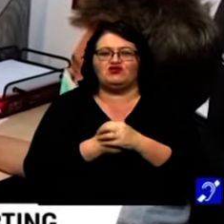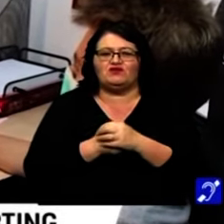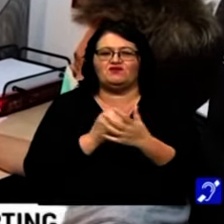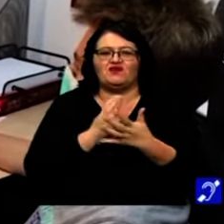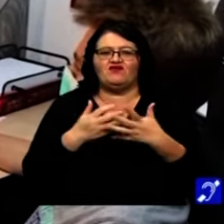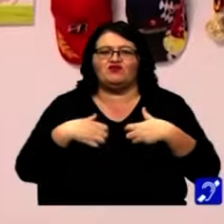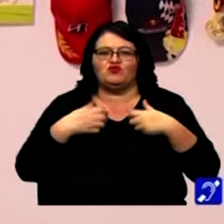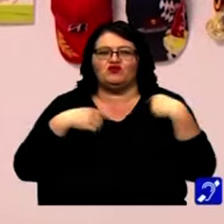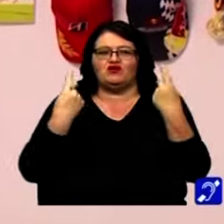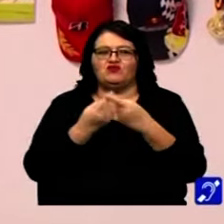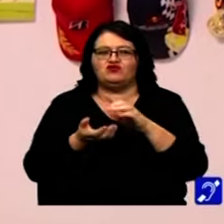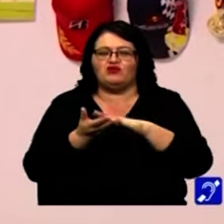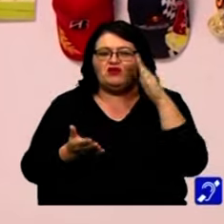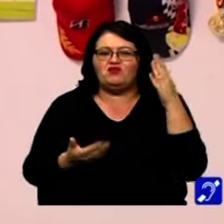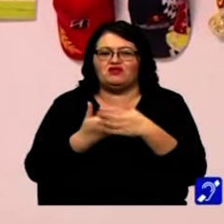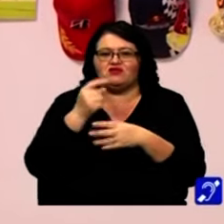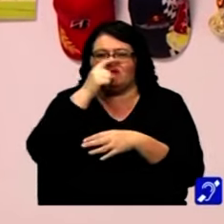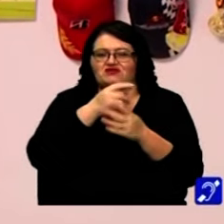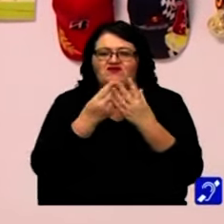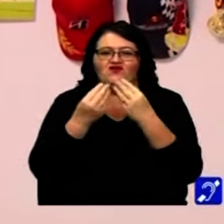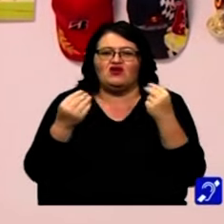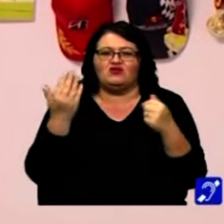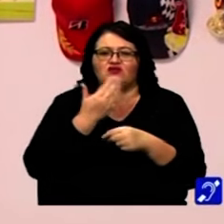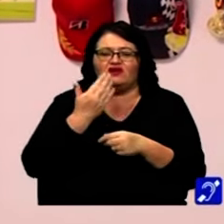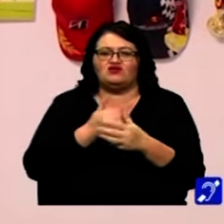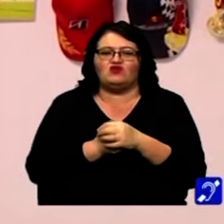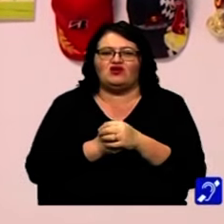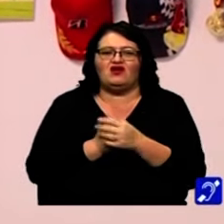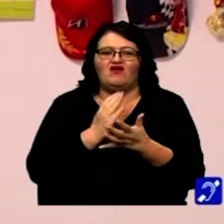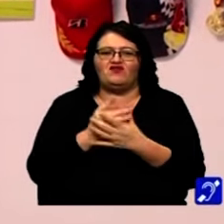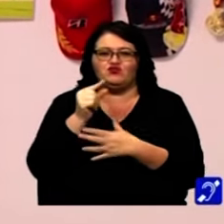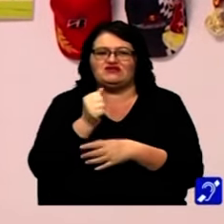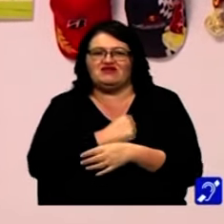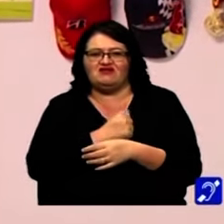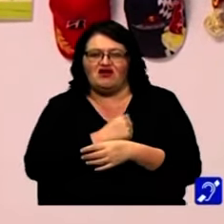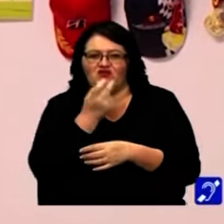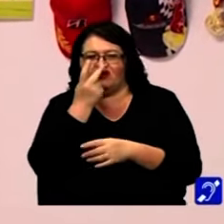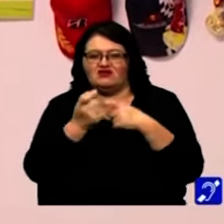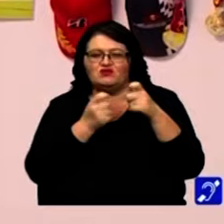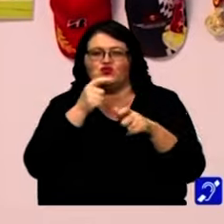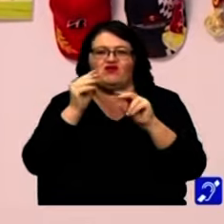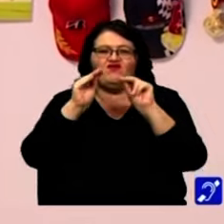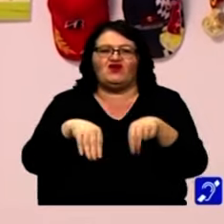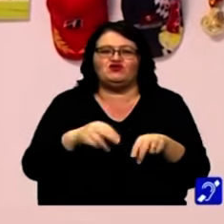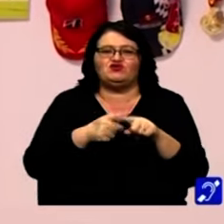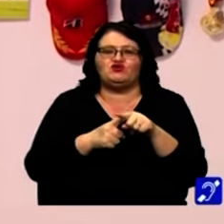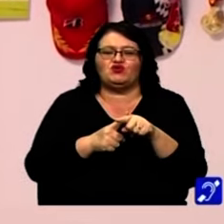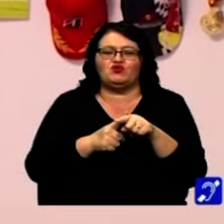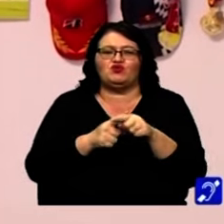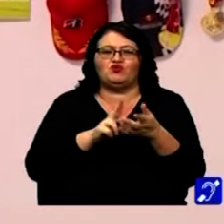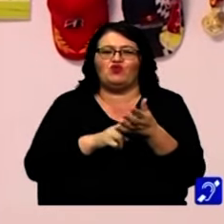a fost bucuria noastră cea mai mare, pentru că lipsind foarte mult de la școală, ne-a fost puțin teamă vis-a-vis de unde va ajunge cu